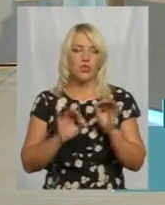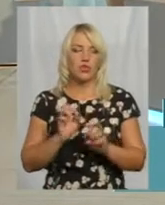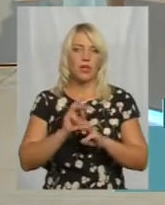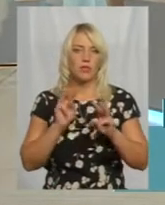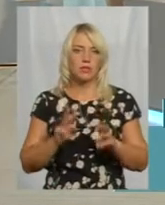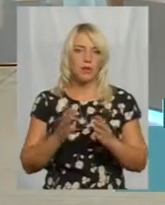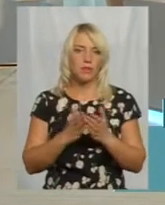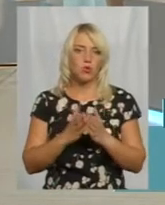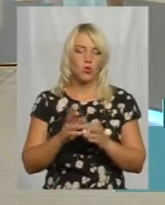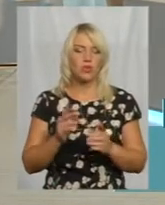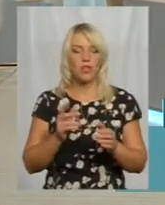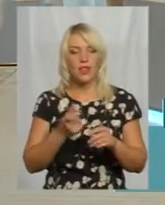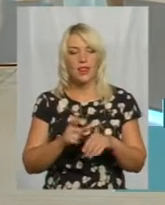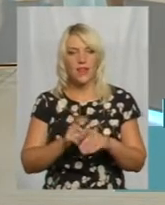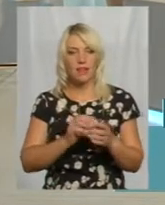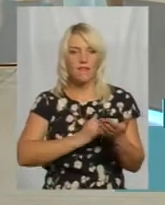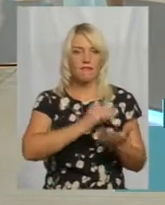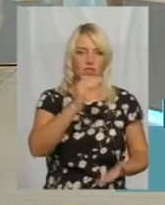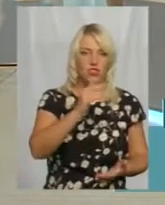сьогодні найвищий, а в якому найгірший?